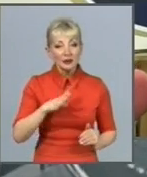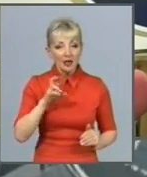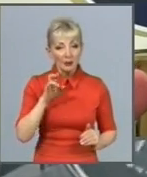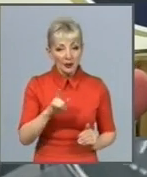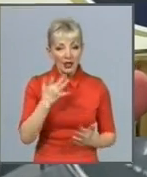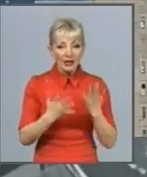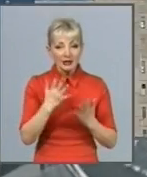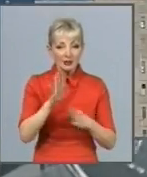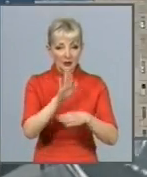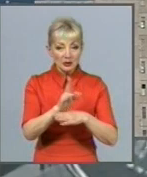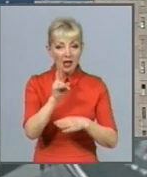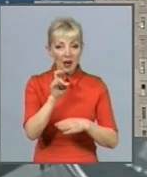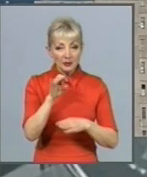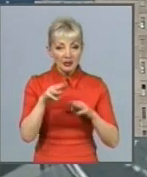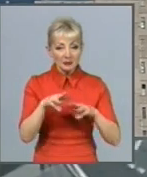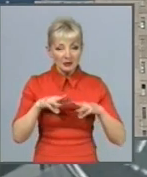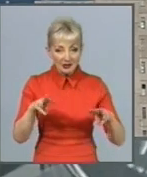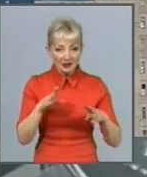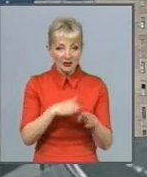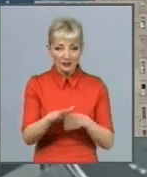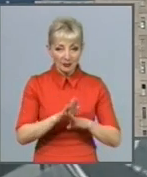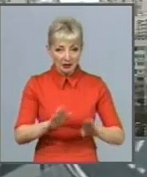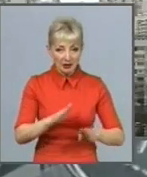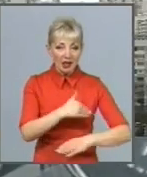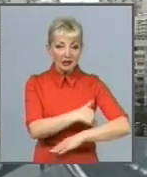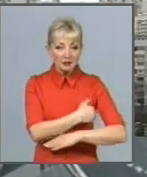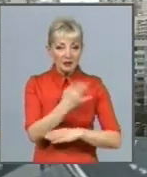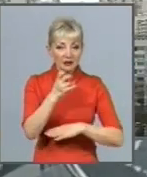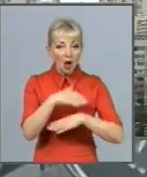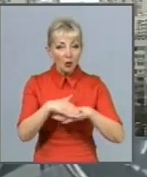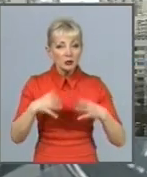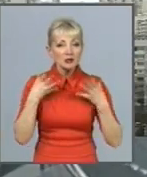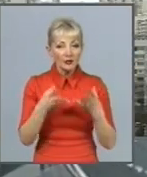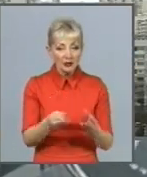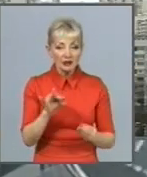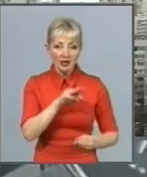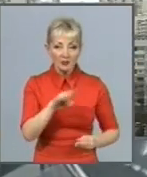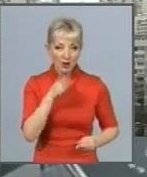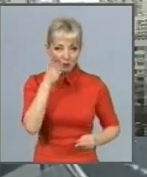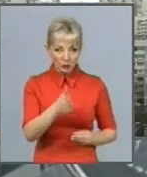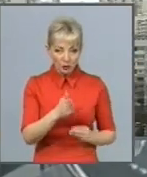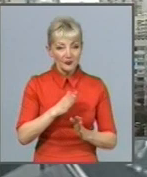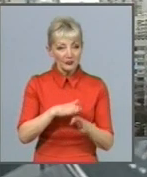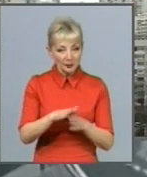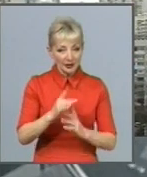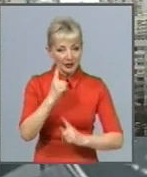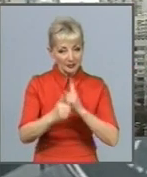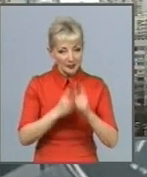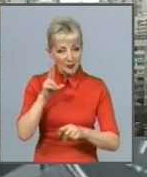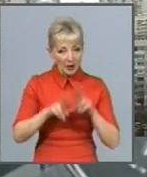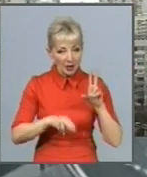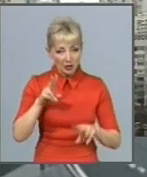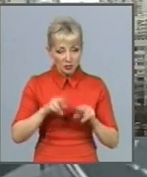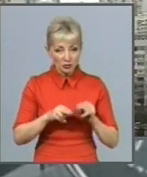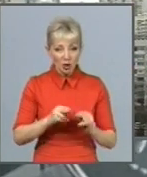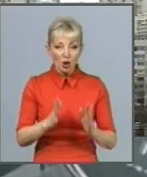Міністрів не діювала. Температура воздуху повлияє, і ми будемо робити перерасчет, ми його завжди робили, тільки для тих